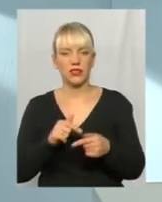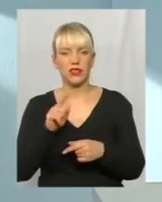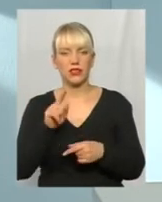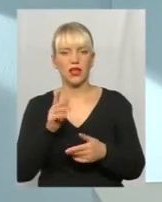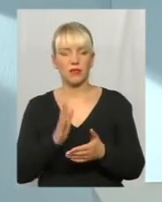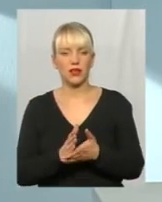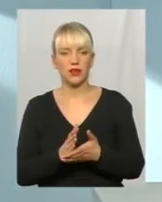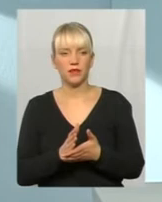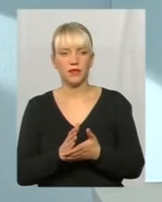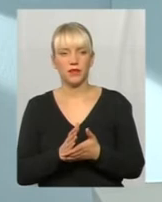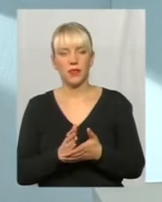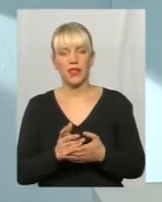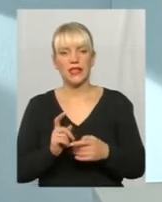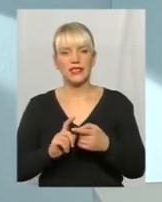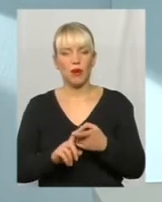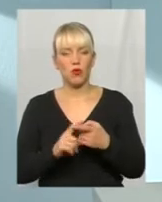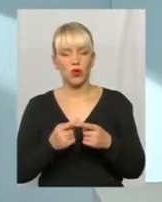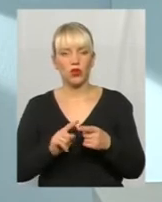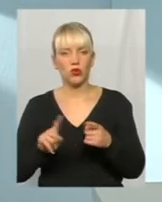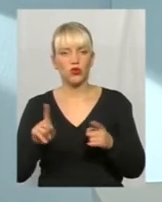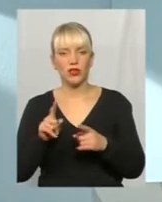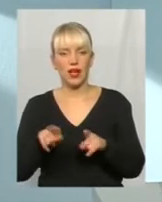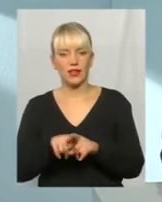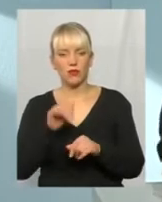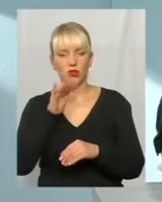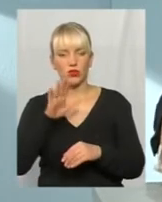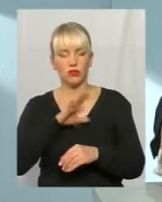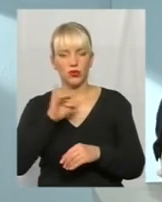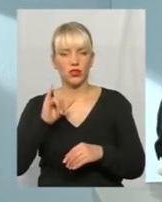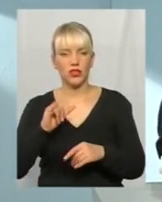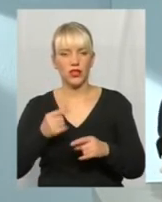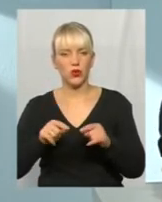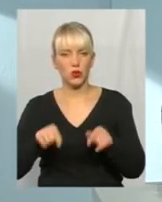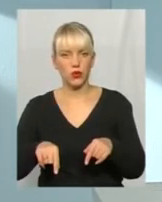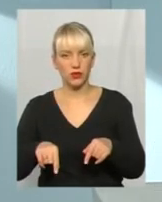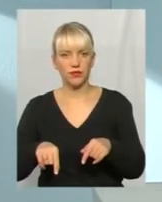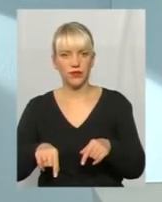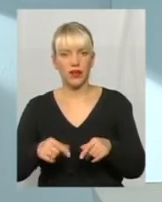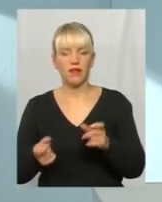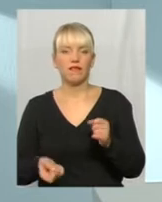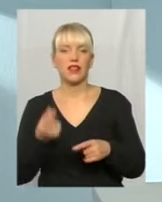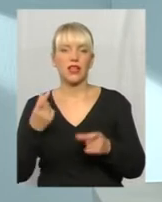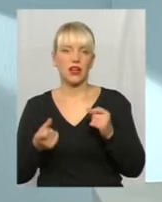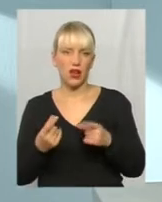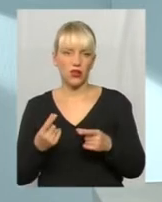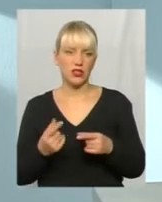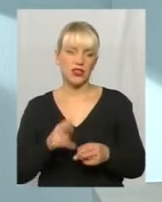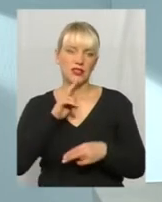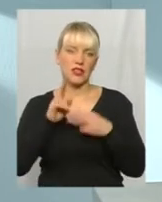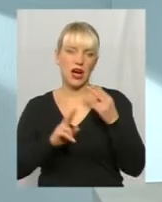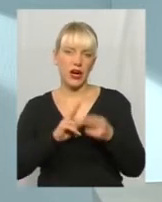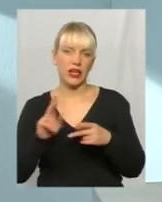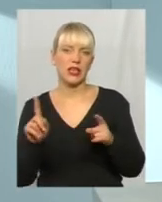запорука того, що так не має відбуватись. І тут якраз виникають і скарги,